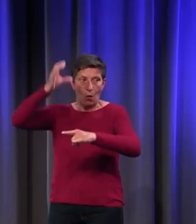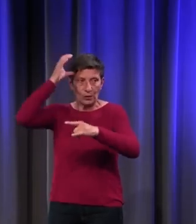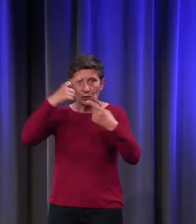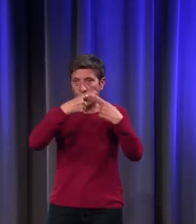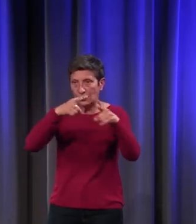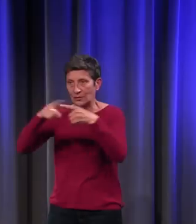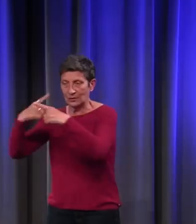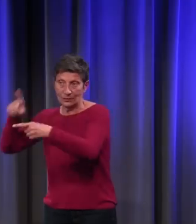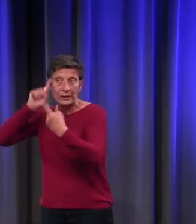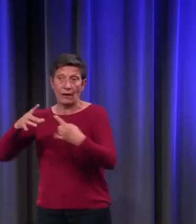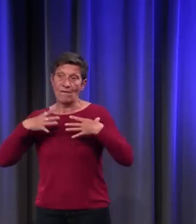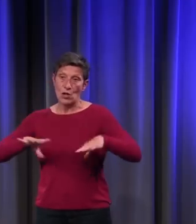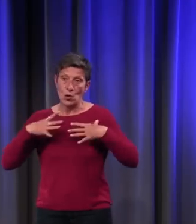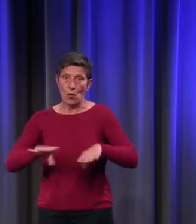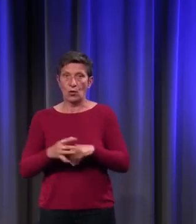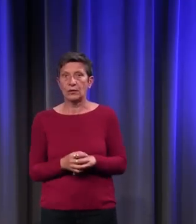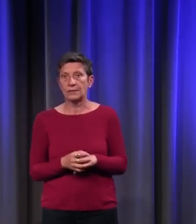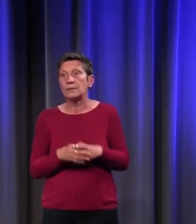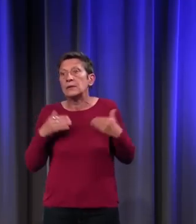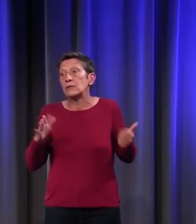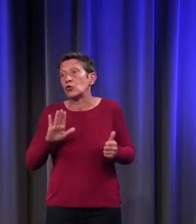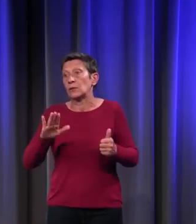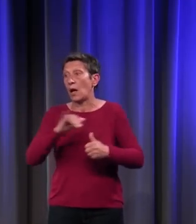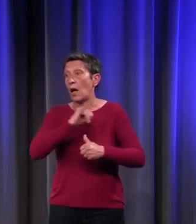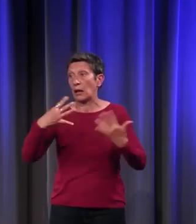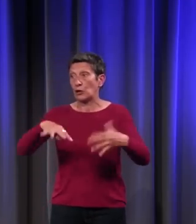de vêtements. Et ça vaut jusqu'au XIXe siècle.